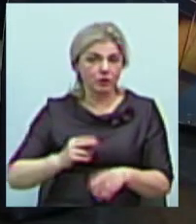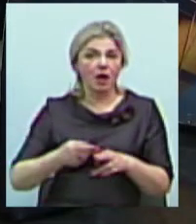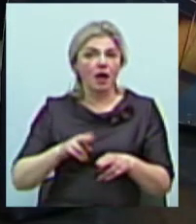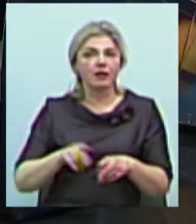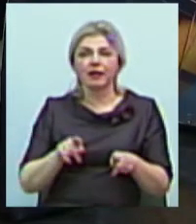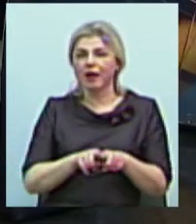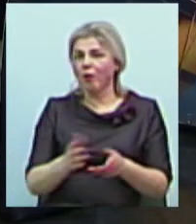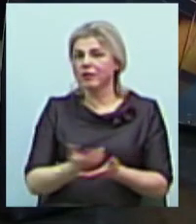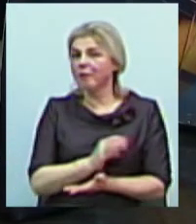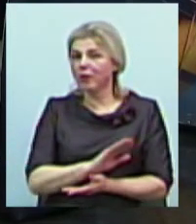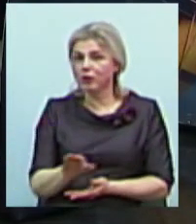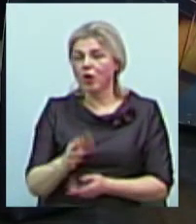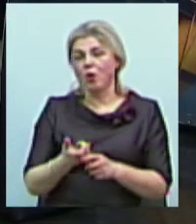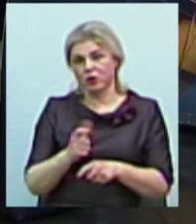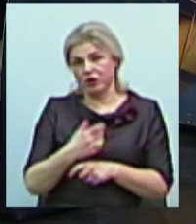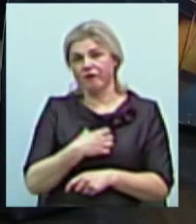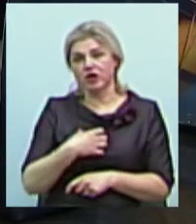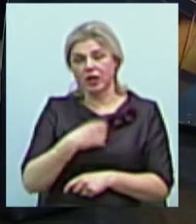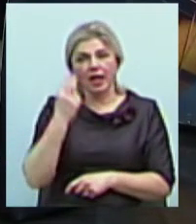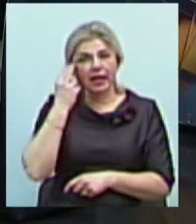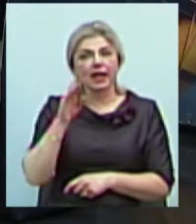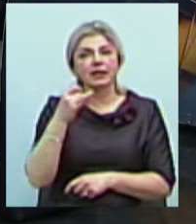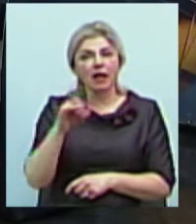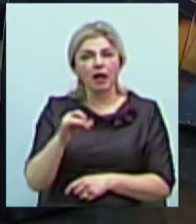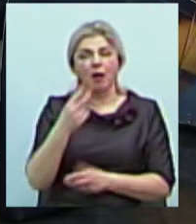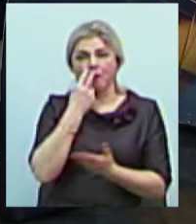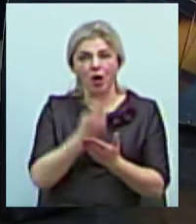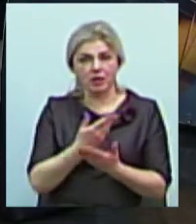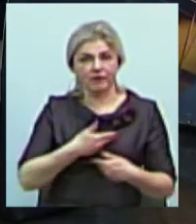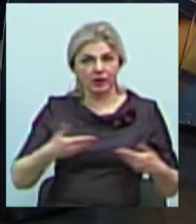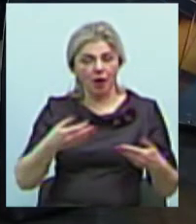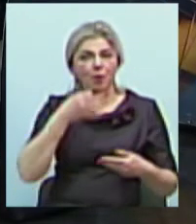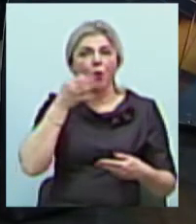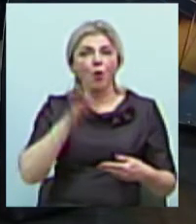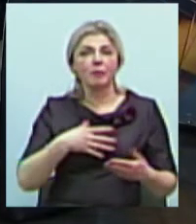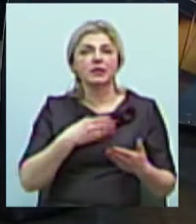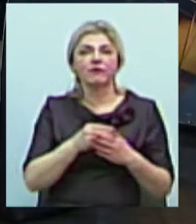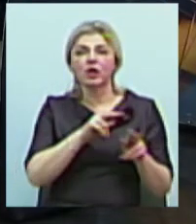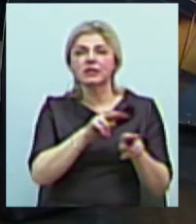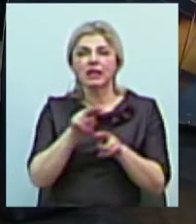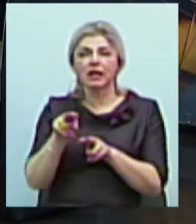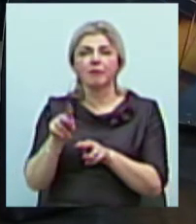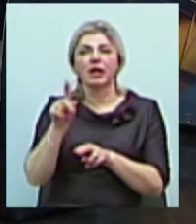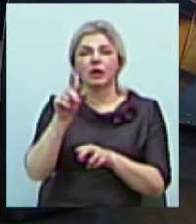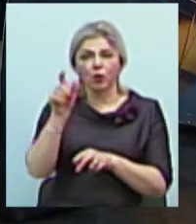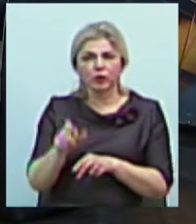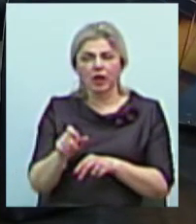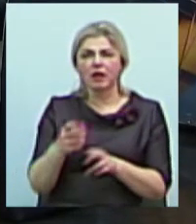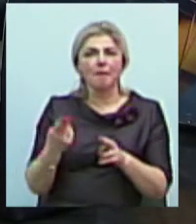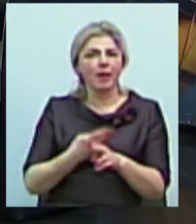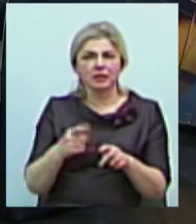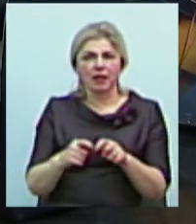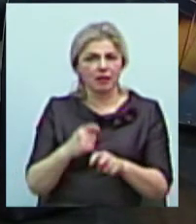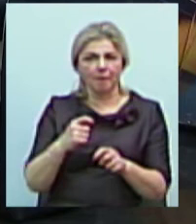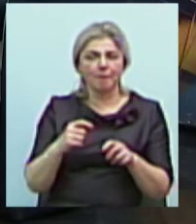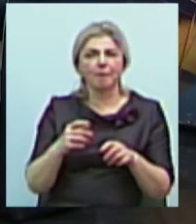пройде і це дуже важливо. Тобто китайці нам показували досвід свій відстеження людини безперервно. Тобто